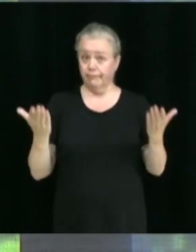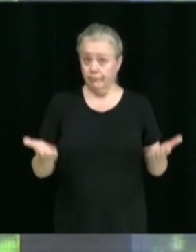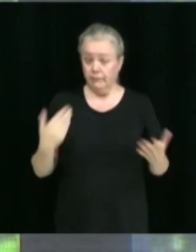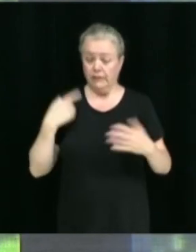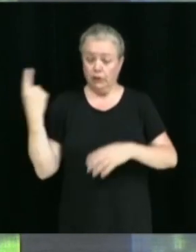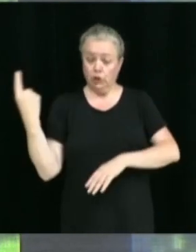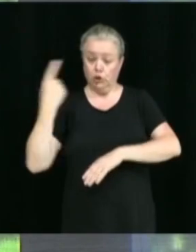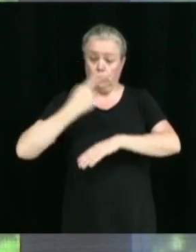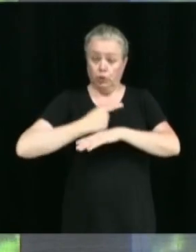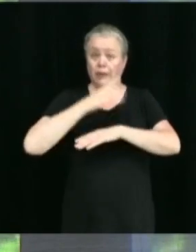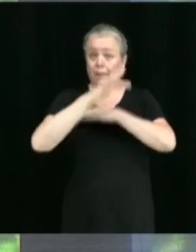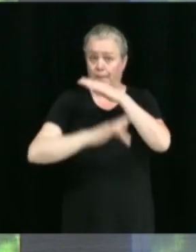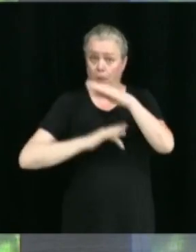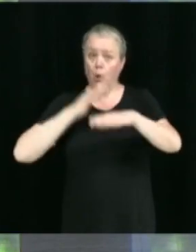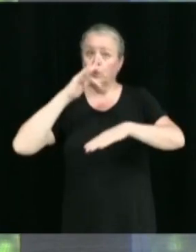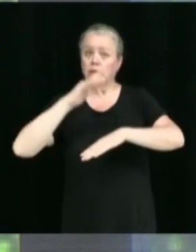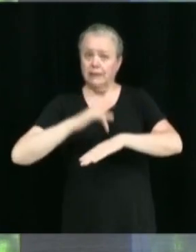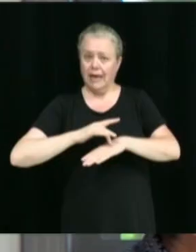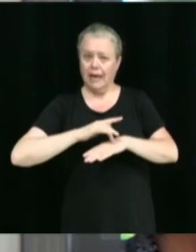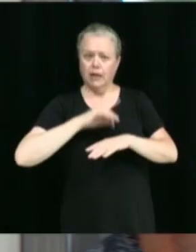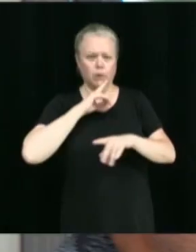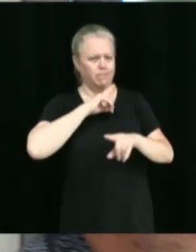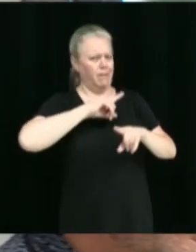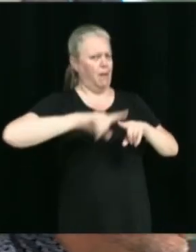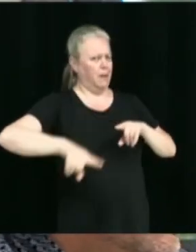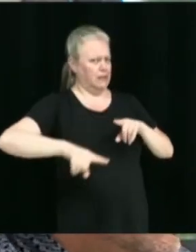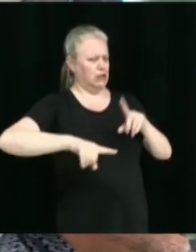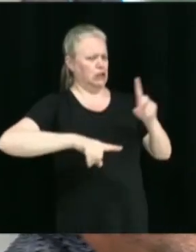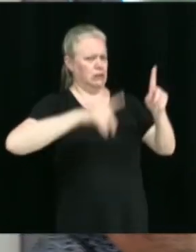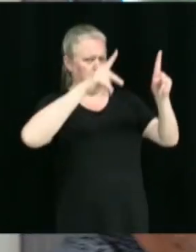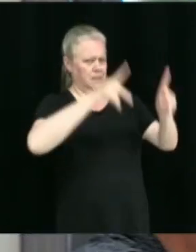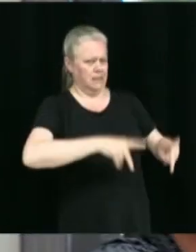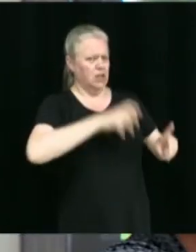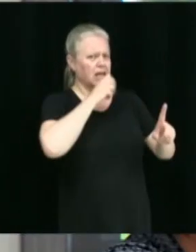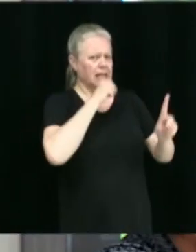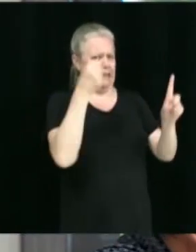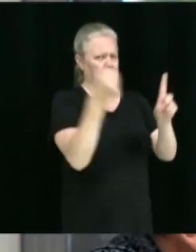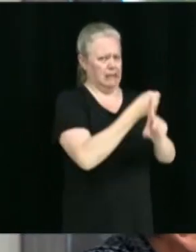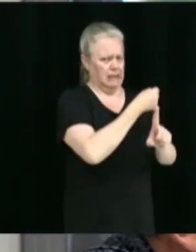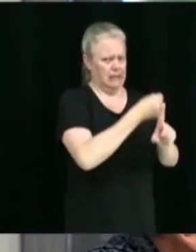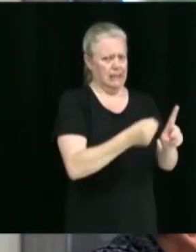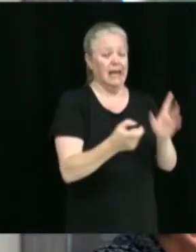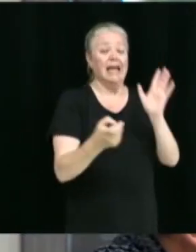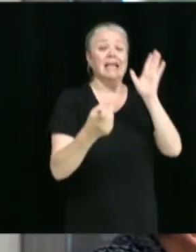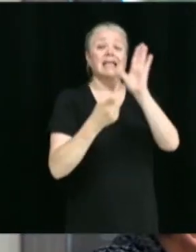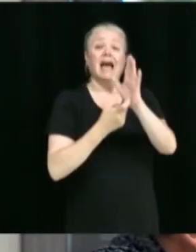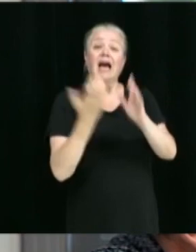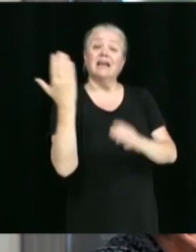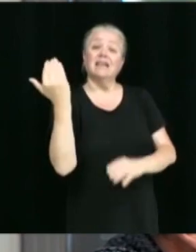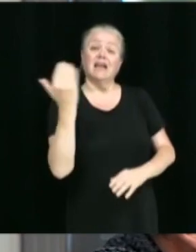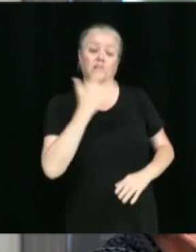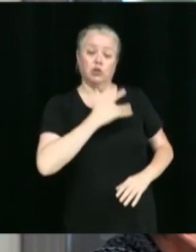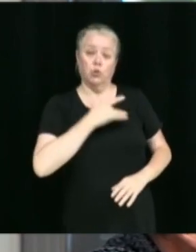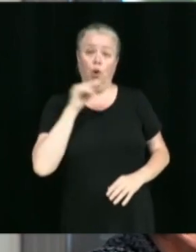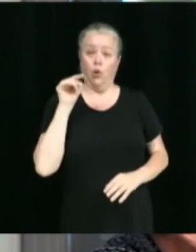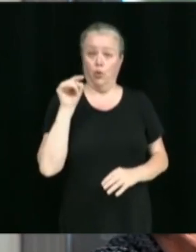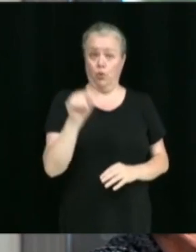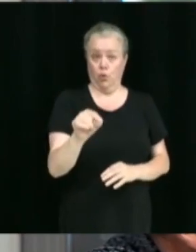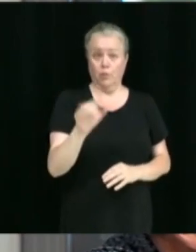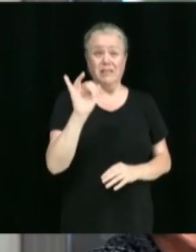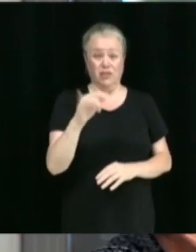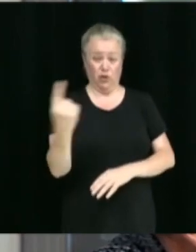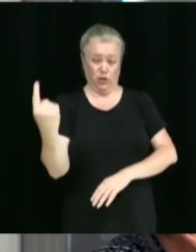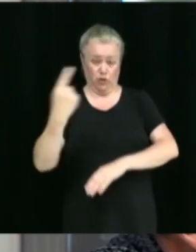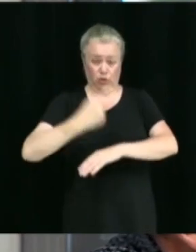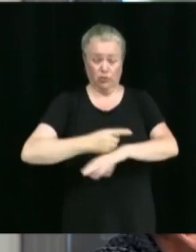lutte contre la maltraitance des personnes aînées, le 15 juin prochain, entendu que le 15 juin est la Journée mondiale de la